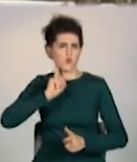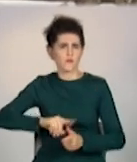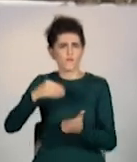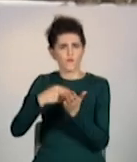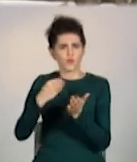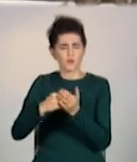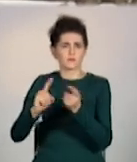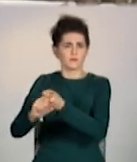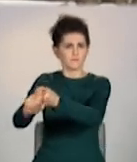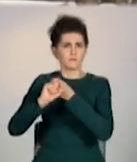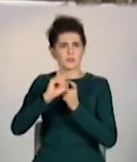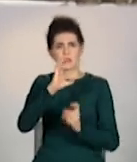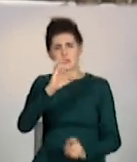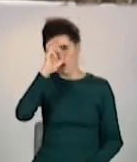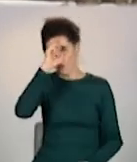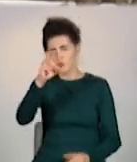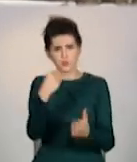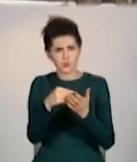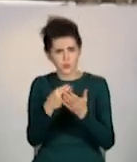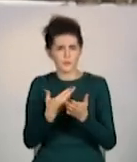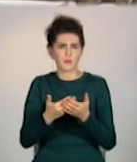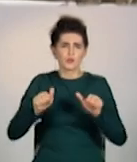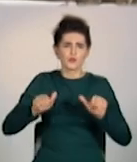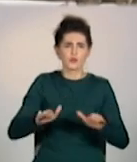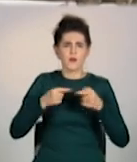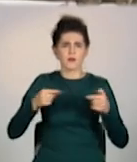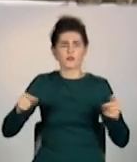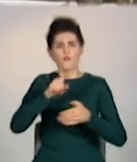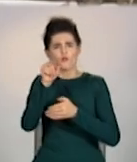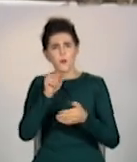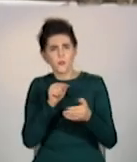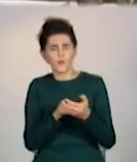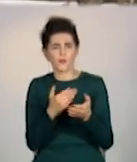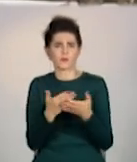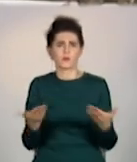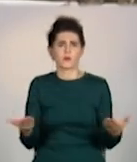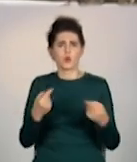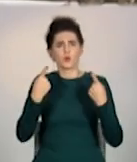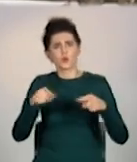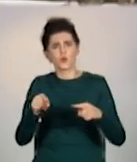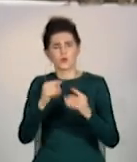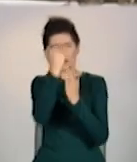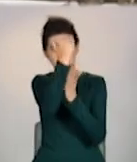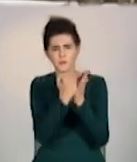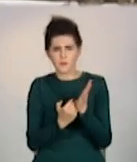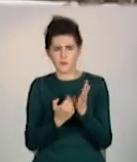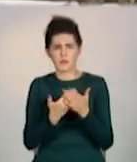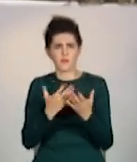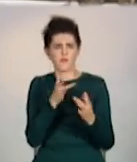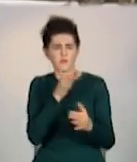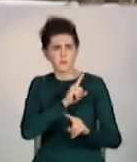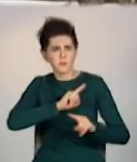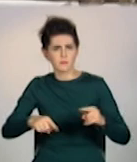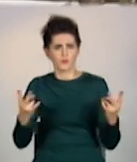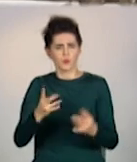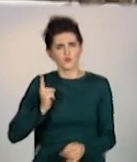госбюджету, на рішення таких питань, по нескільки іншій процедурі, більш ускореній. Не